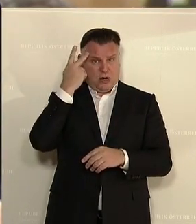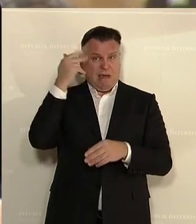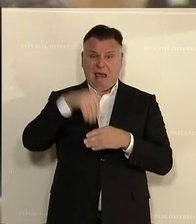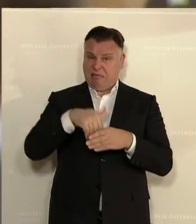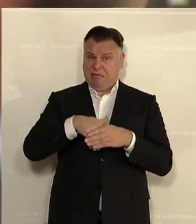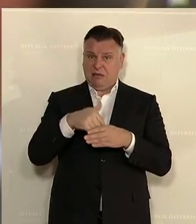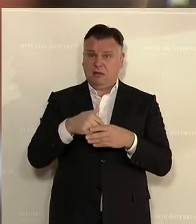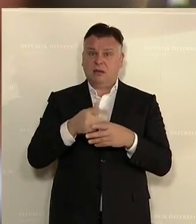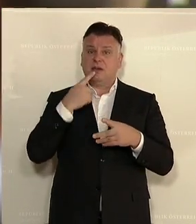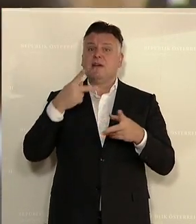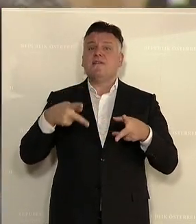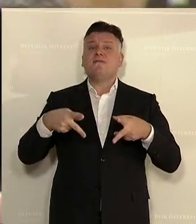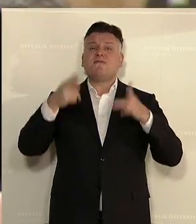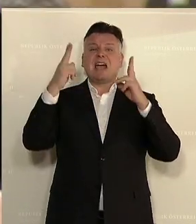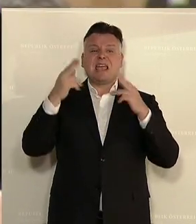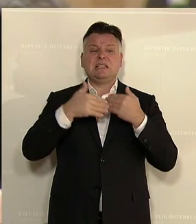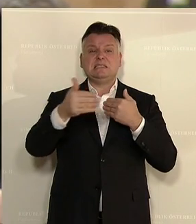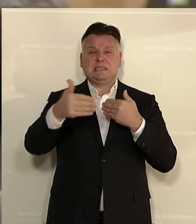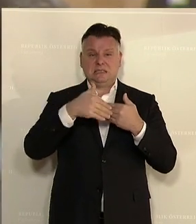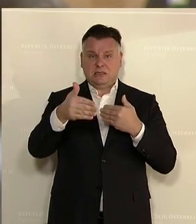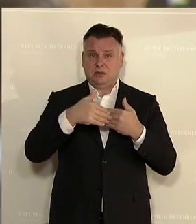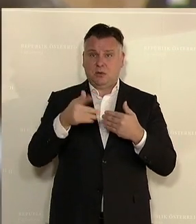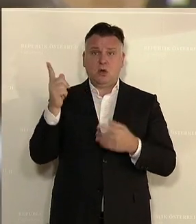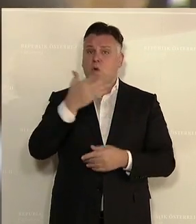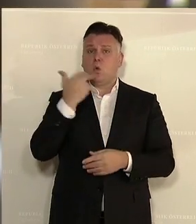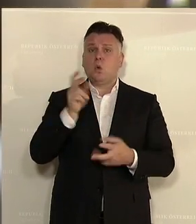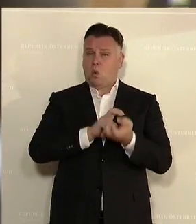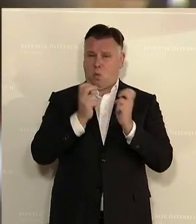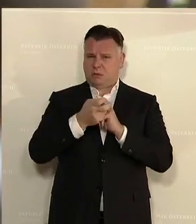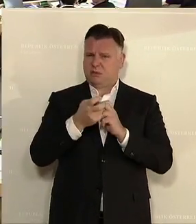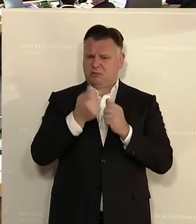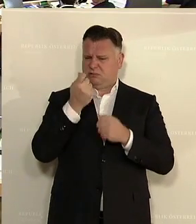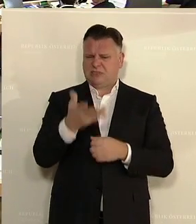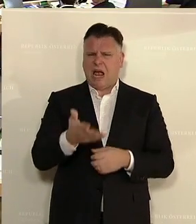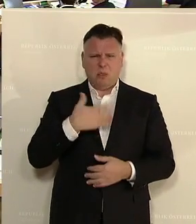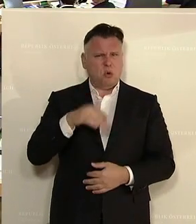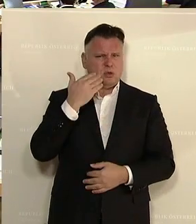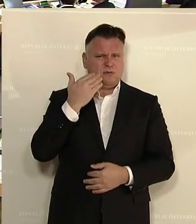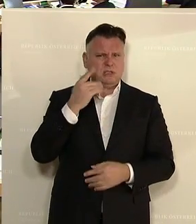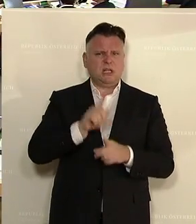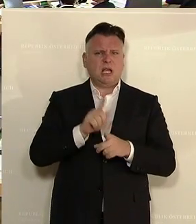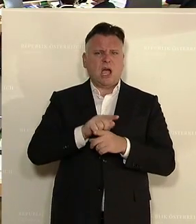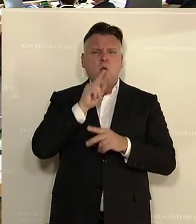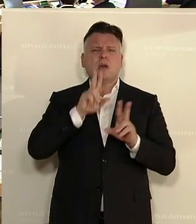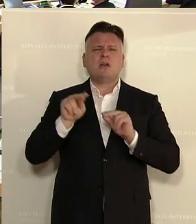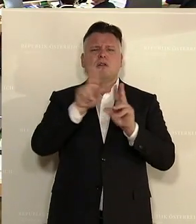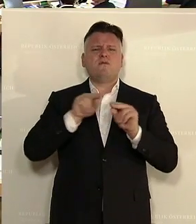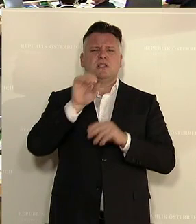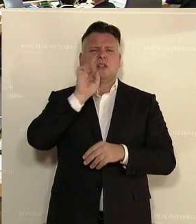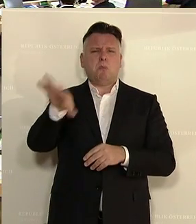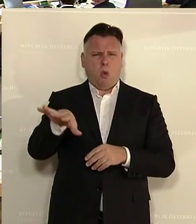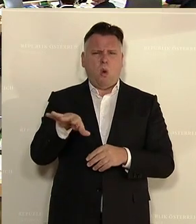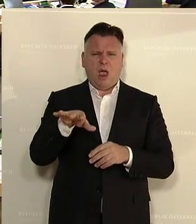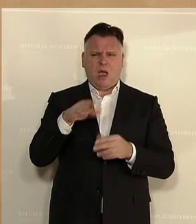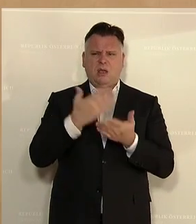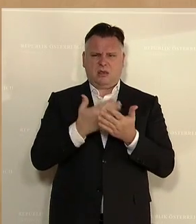Fristen bzw. jener Richtlinien, die noch nicht umgesetzt wurden? Und ganz besonders spreche ich hier die Whistleblower-Richtlinie, wo